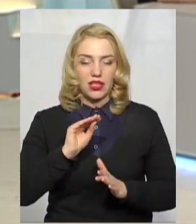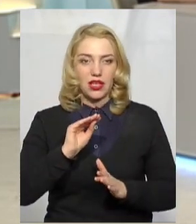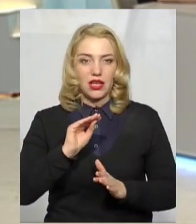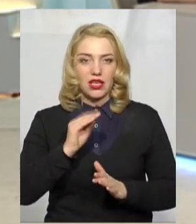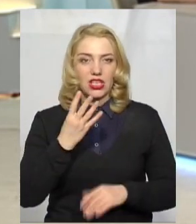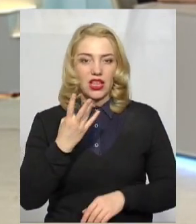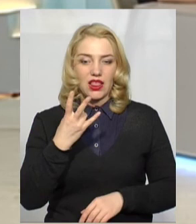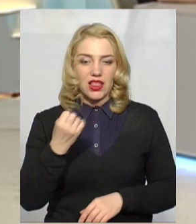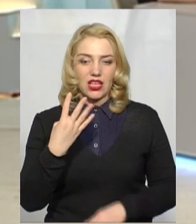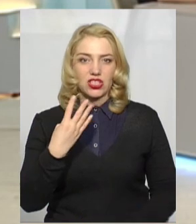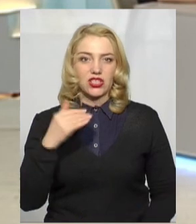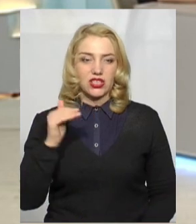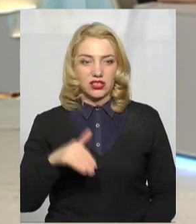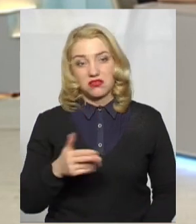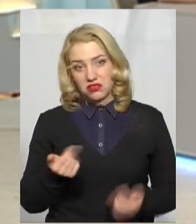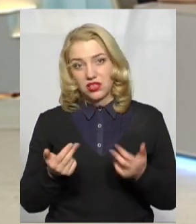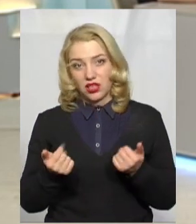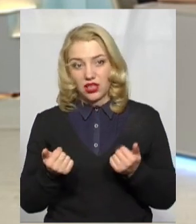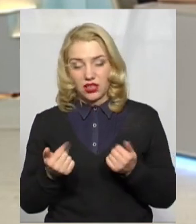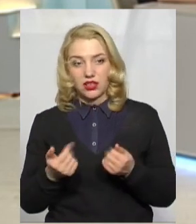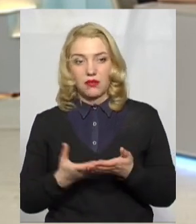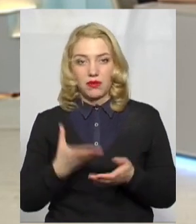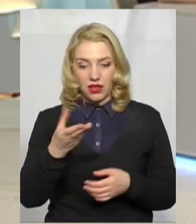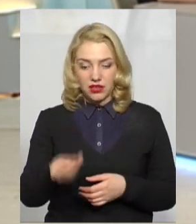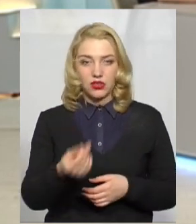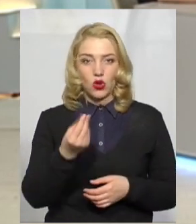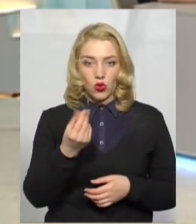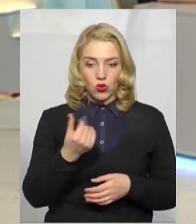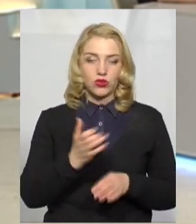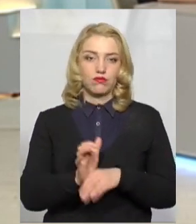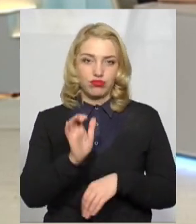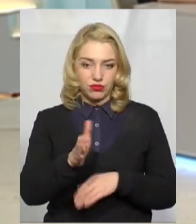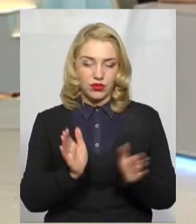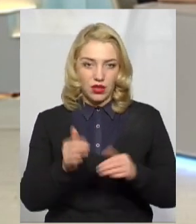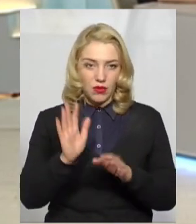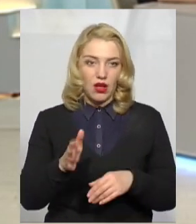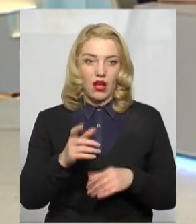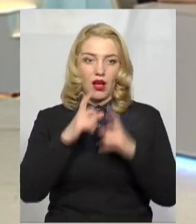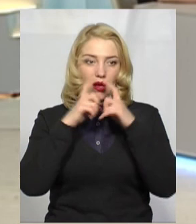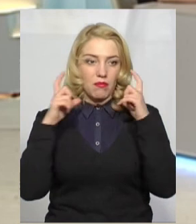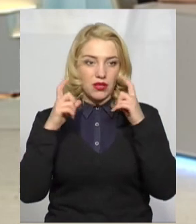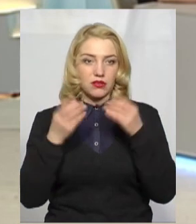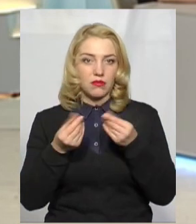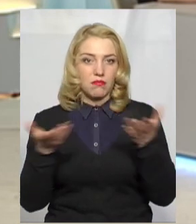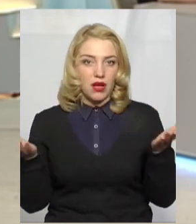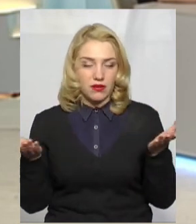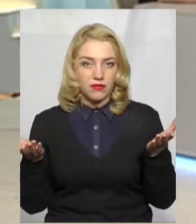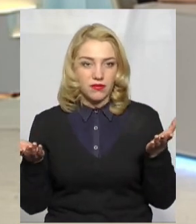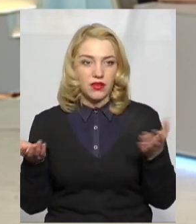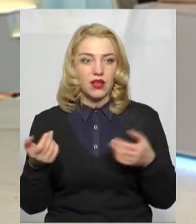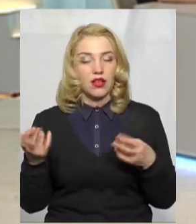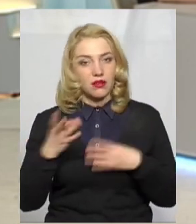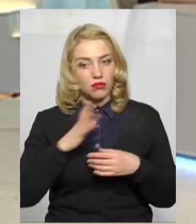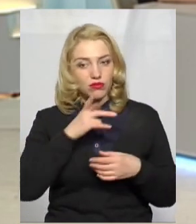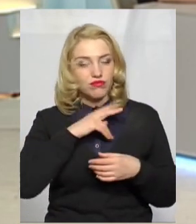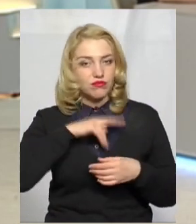4 тисячі, її сказала, так, звичайно, перекиньте гроші, ми вам поставимо. Ну, звичайно, масок вона, на жаль, не побачить. То треба бути